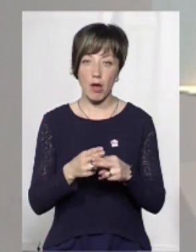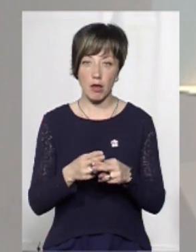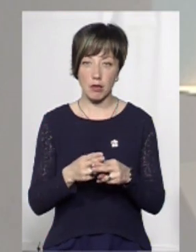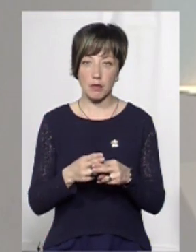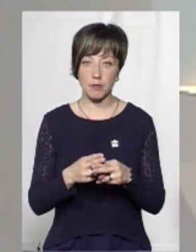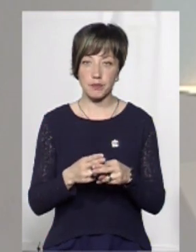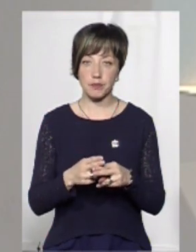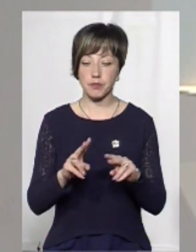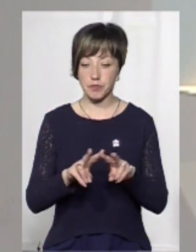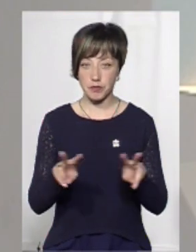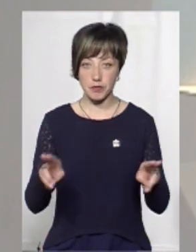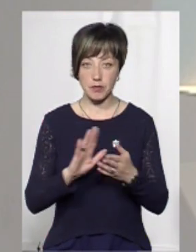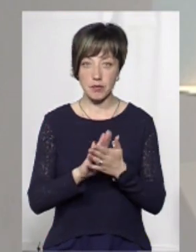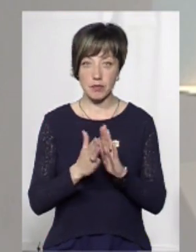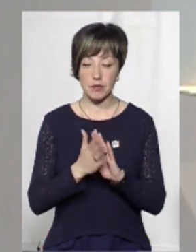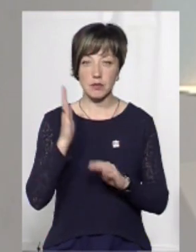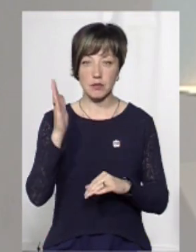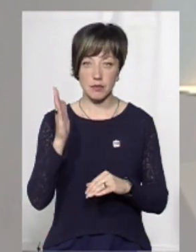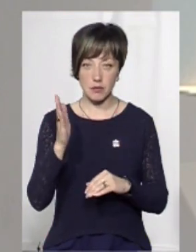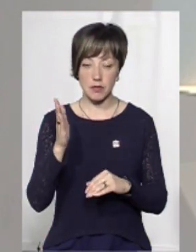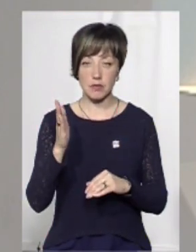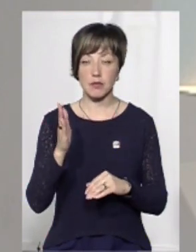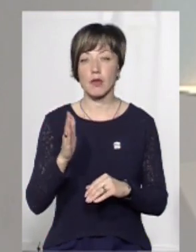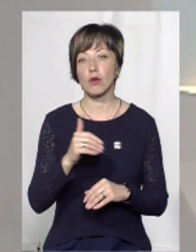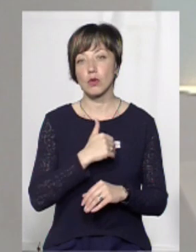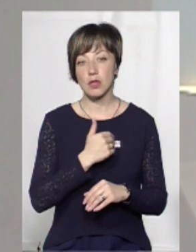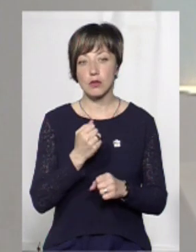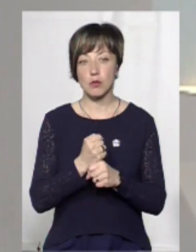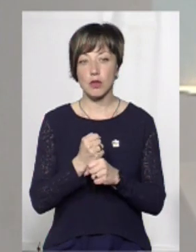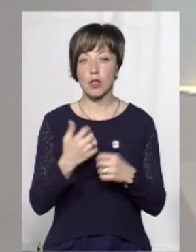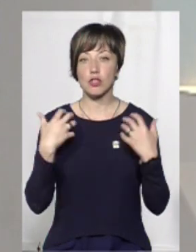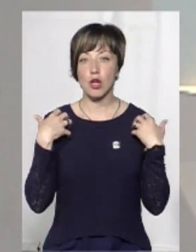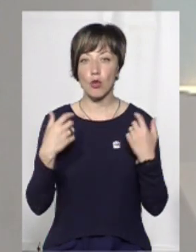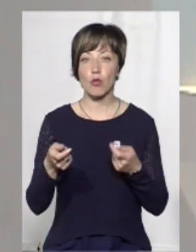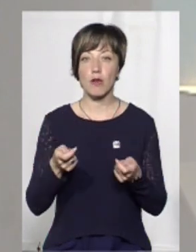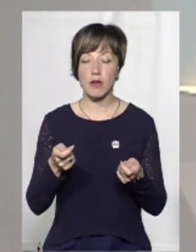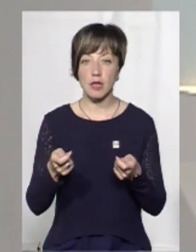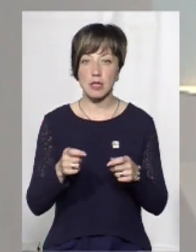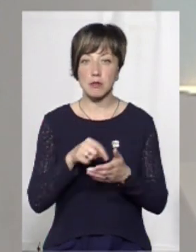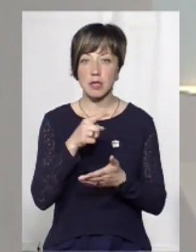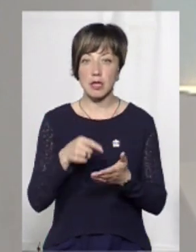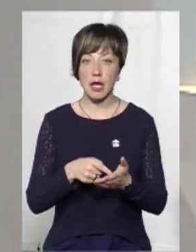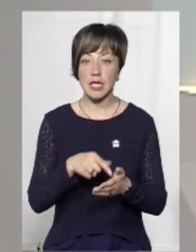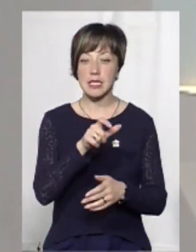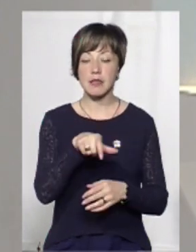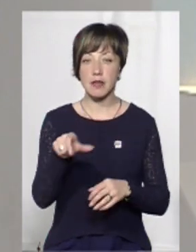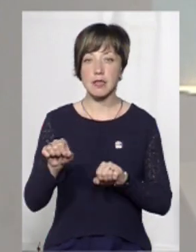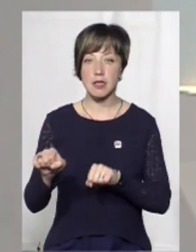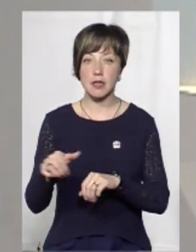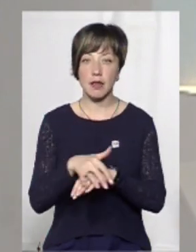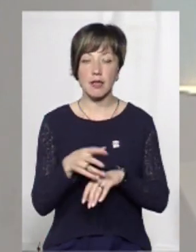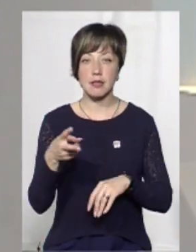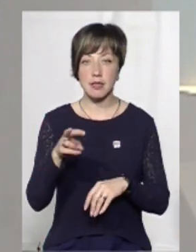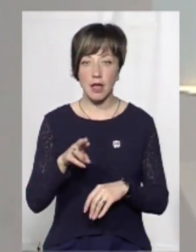подібним ситуаціям у майбутньому. І хотілося зробити у начальника управління з питань цивільного захисту